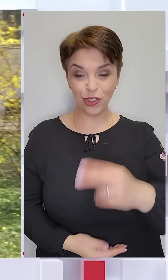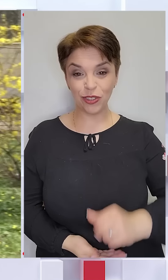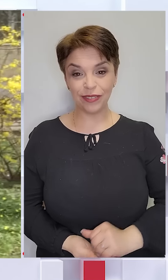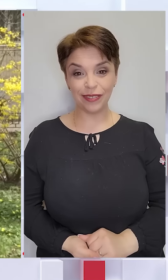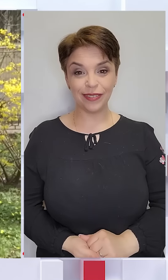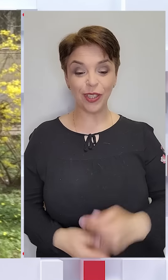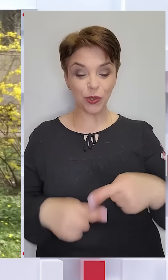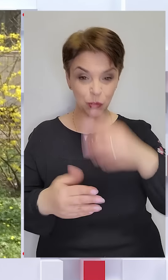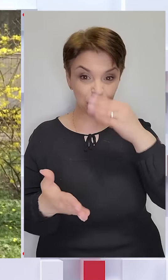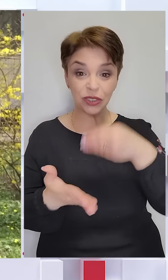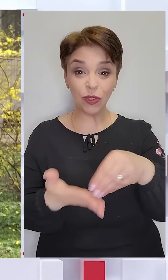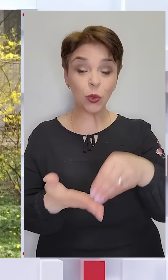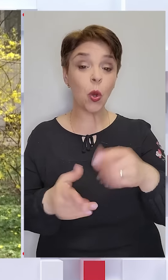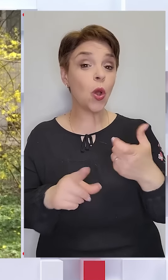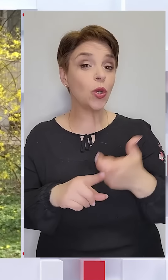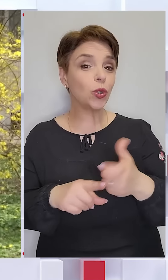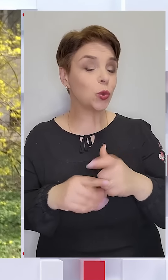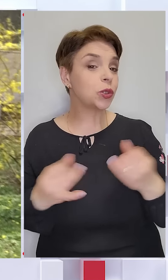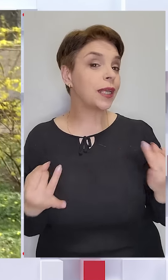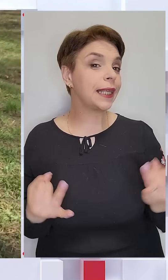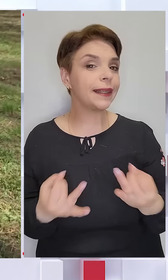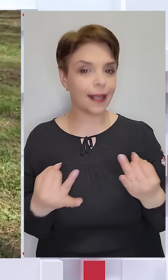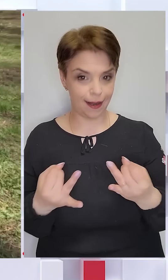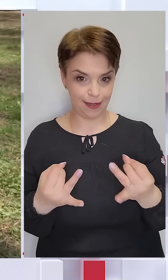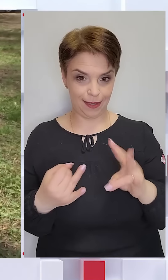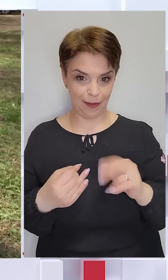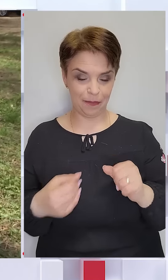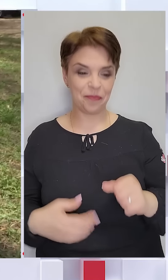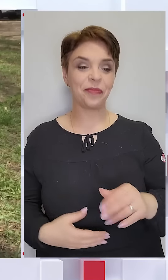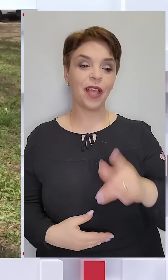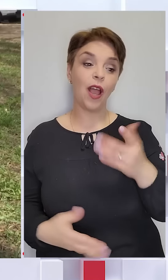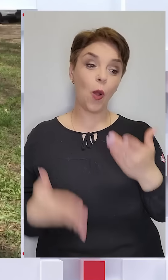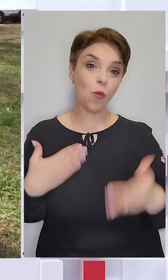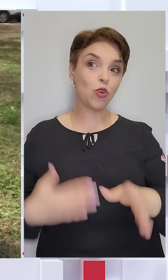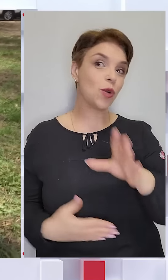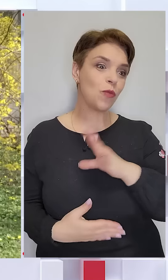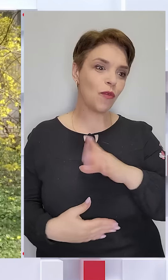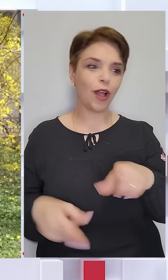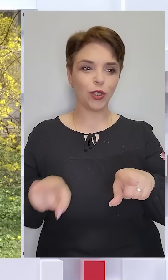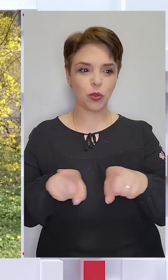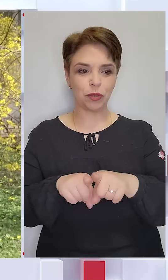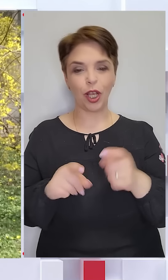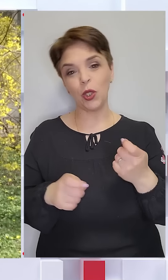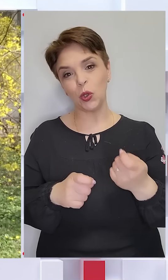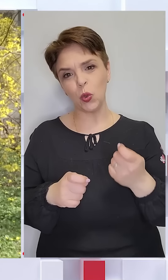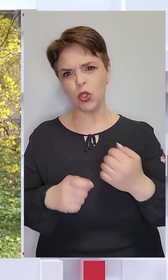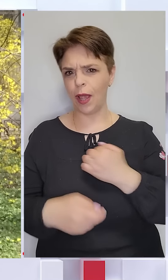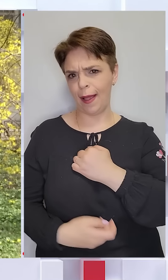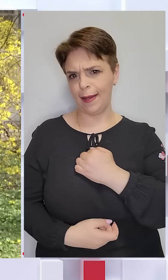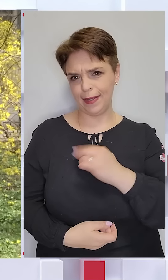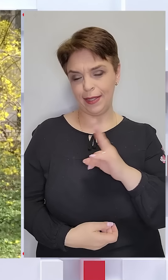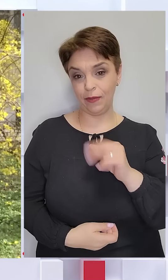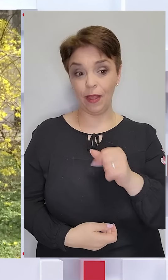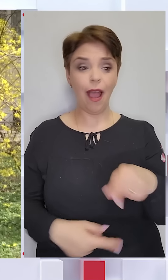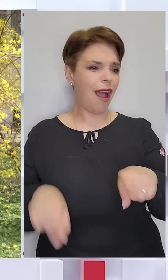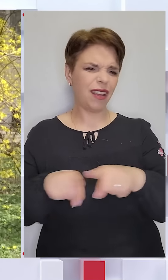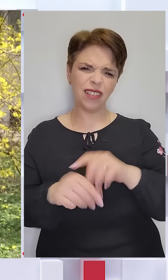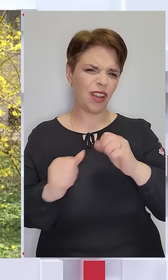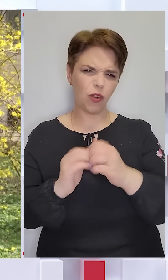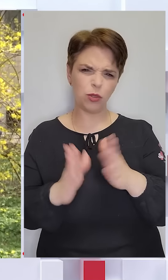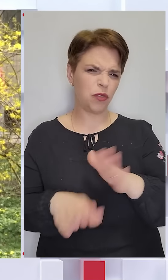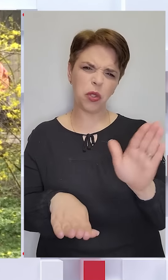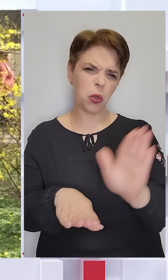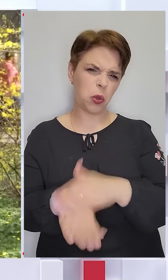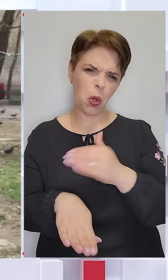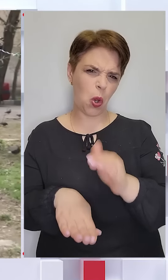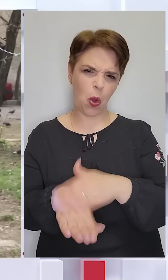цю свинку. Дуже цікаво. Може буває, що така трошки агресивна. А так вона